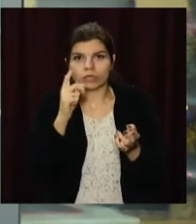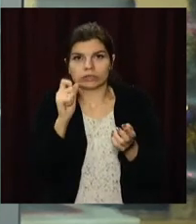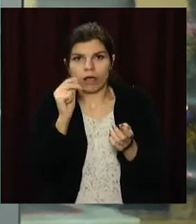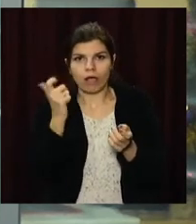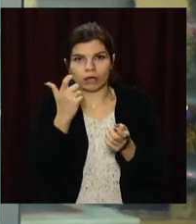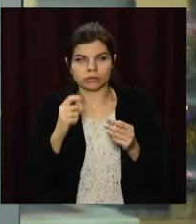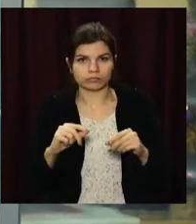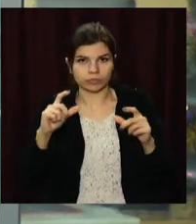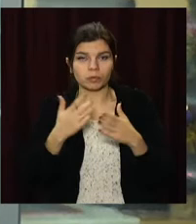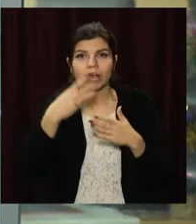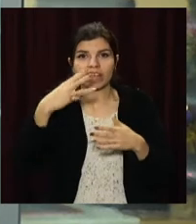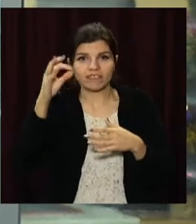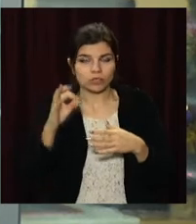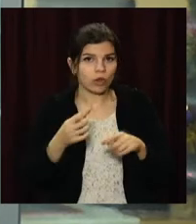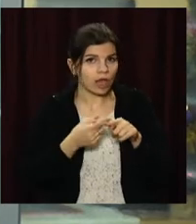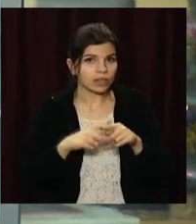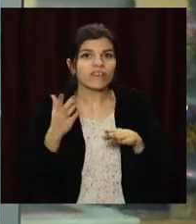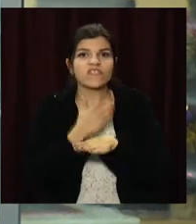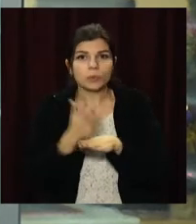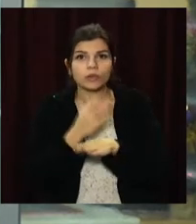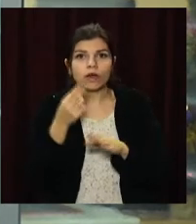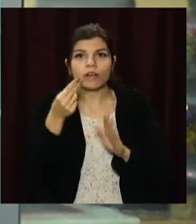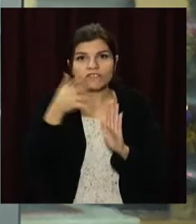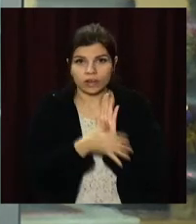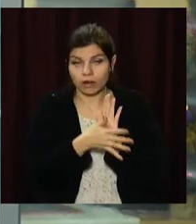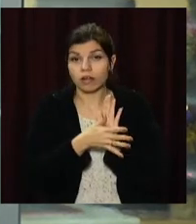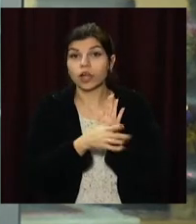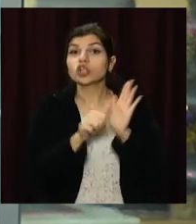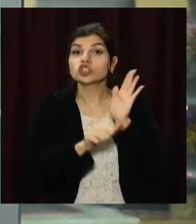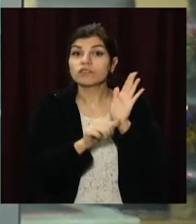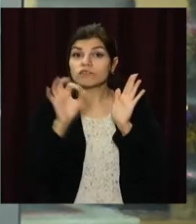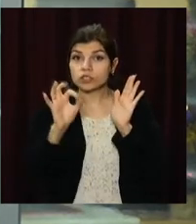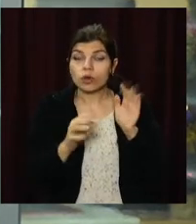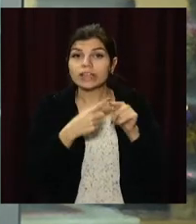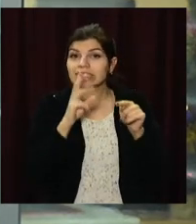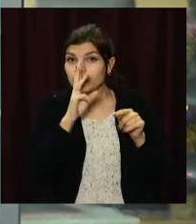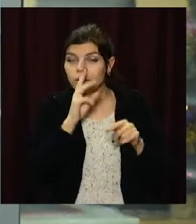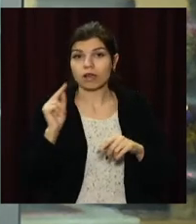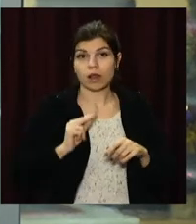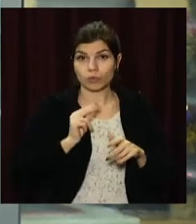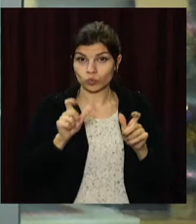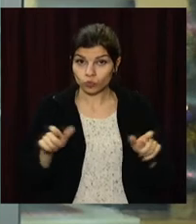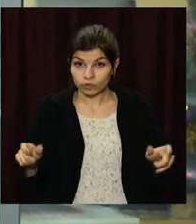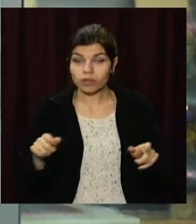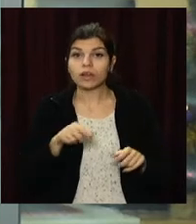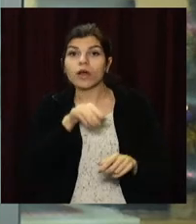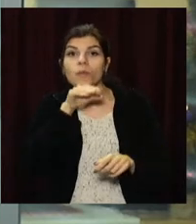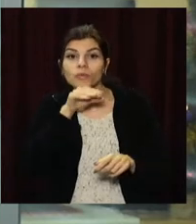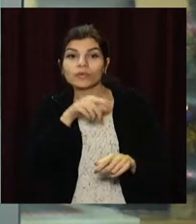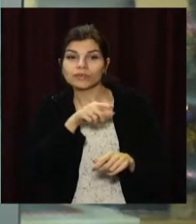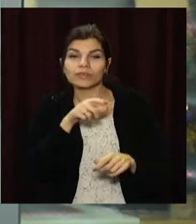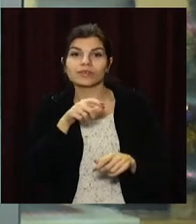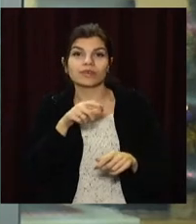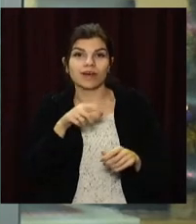ціни – це виробничі втрати газу, 60% – зарплати співробітників. Фахівців у компанії чимало, бо